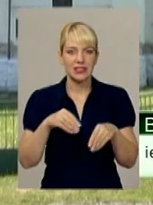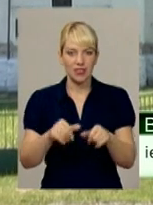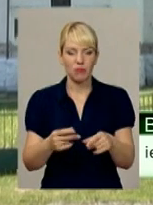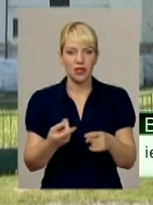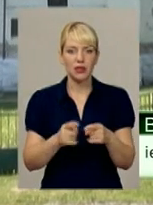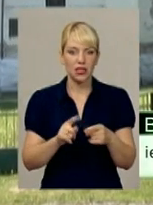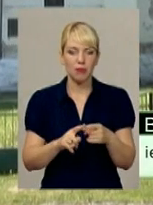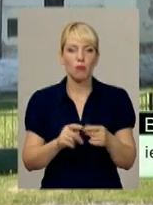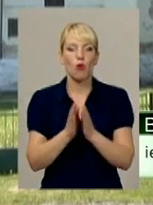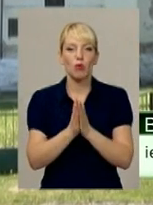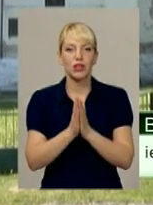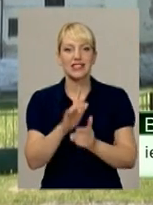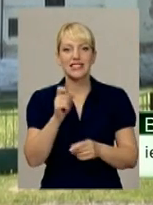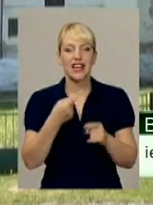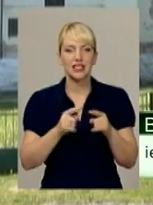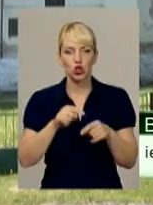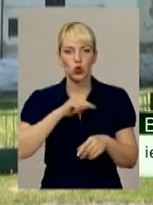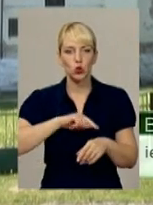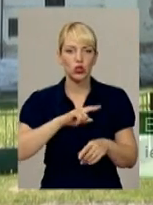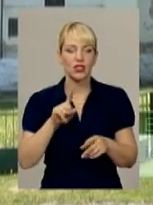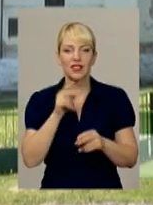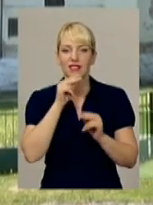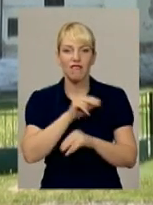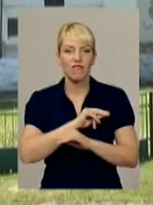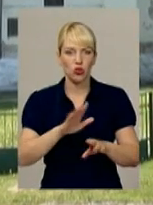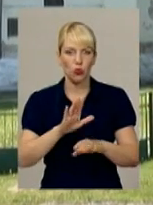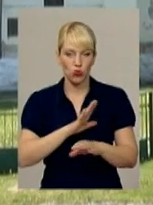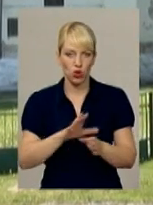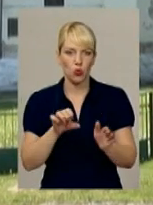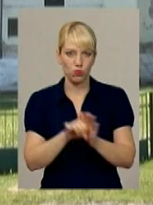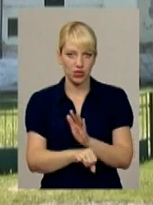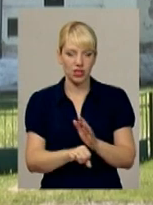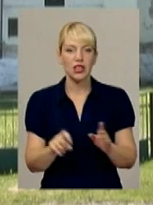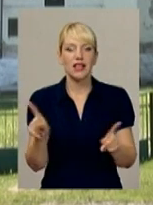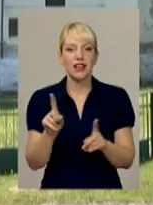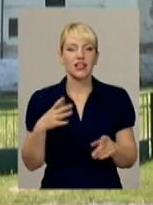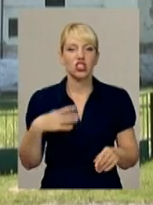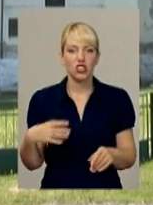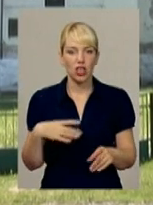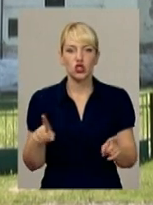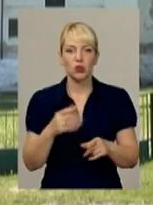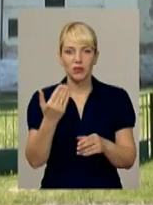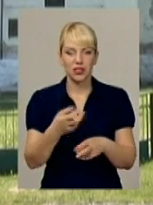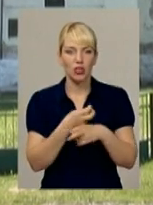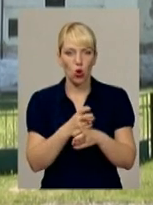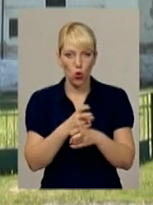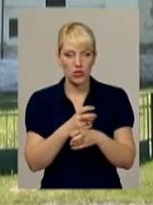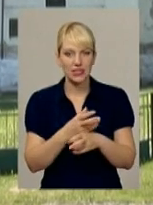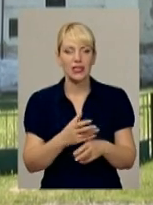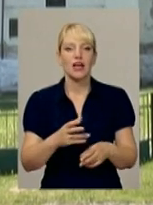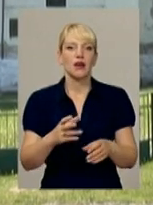помилитися за ті душі, які невинно були, чи убієні, які, напевно, зараз і чекають, щоб їхні ті кості, останки